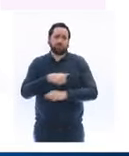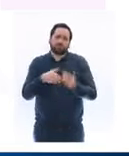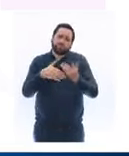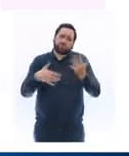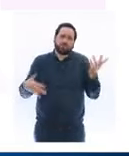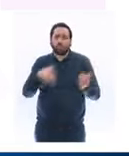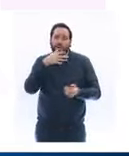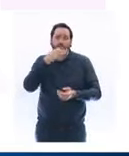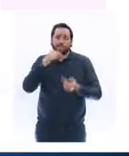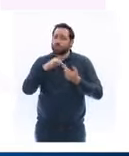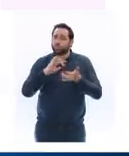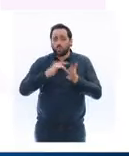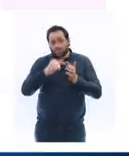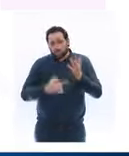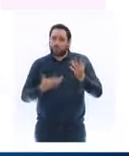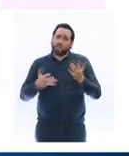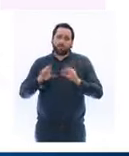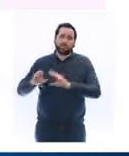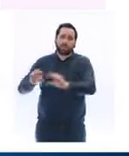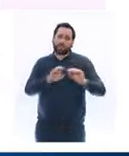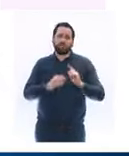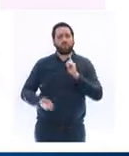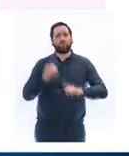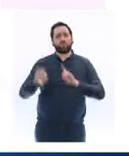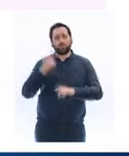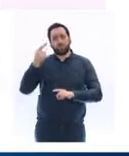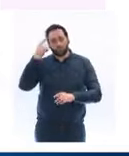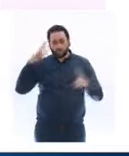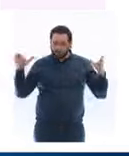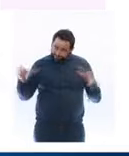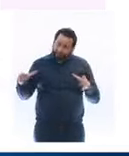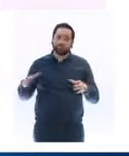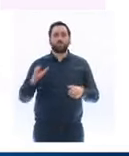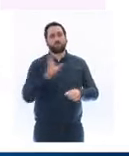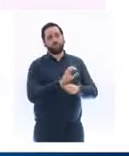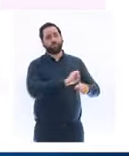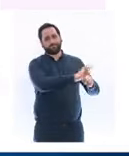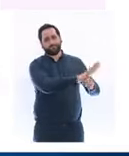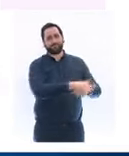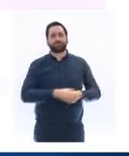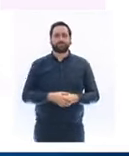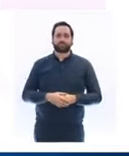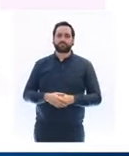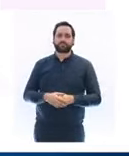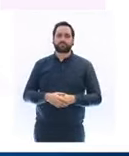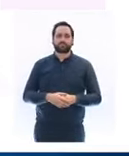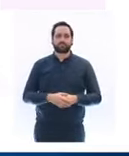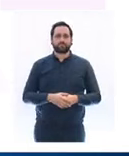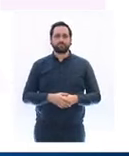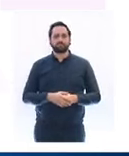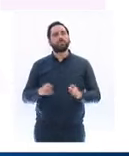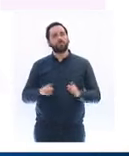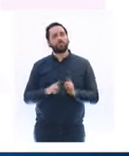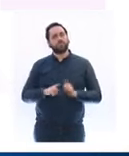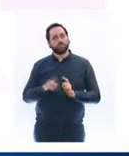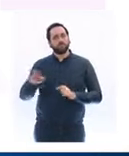à part dans le système de santé face à cette épidémie. Et bientôt, ces libéraux pourront commencer à déployer les fameux tests